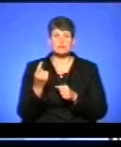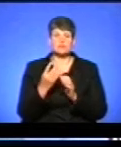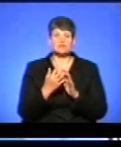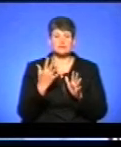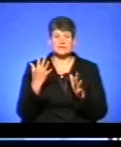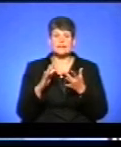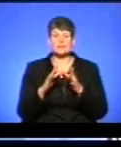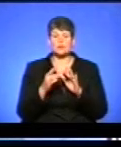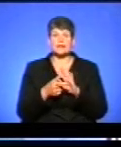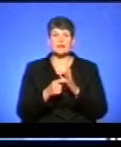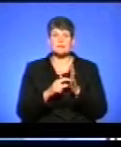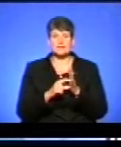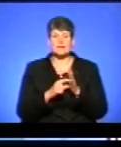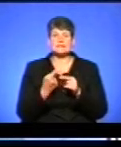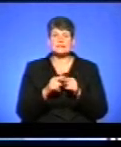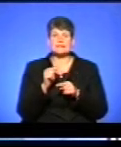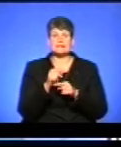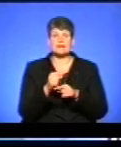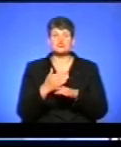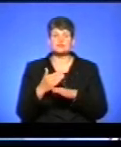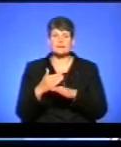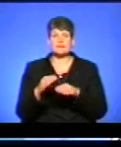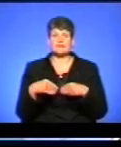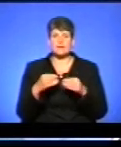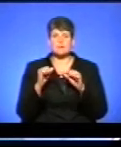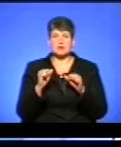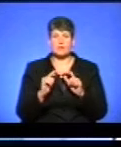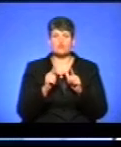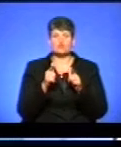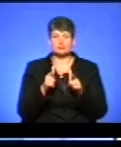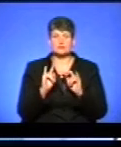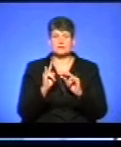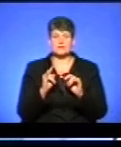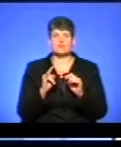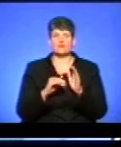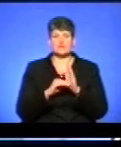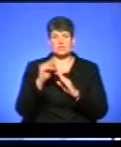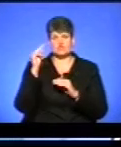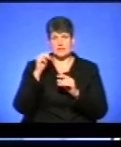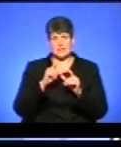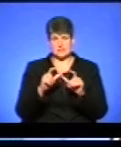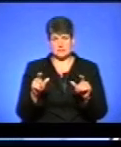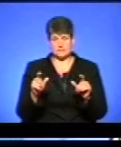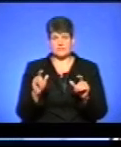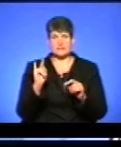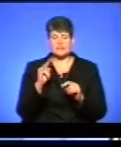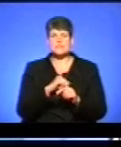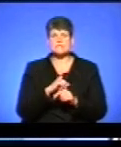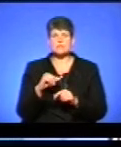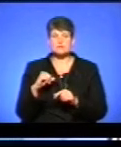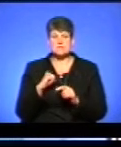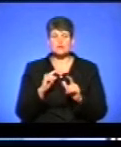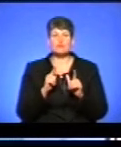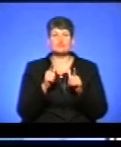електронний кабінет – це та частинка, яка дає право вступу дитині до вищого навчального закладу. Дитина самостійно,